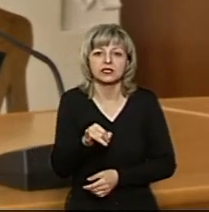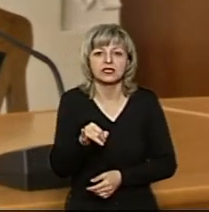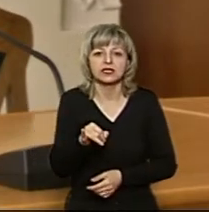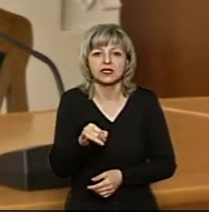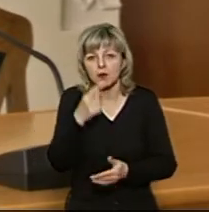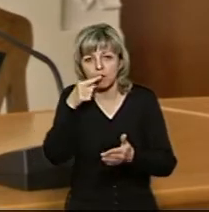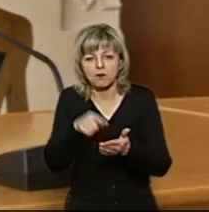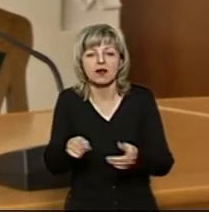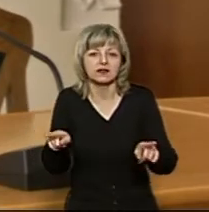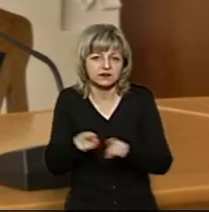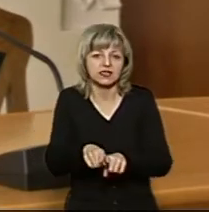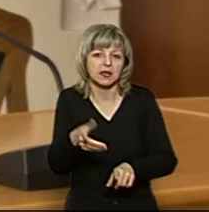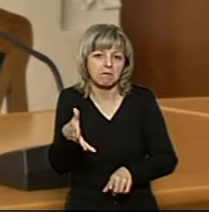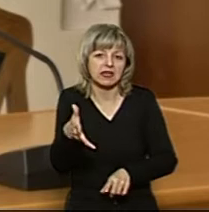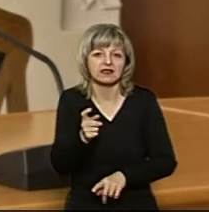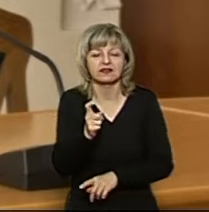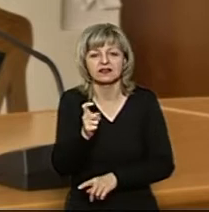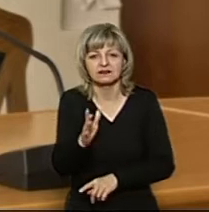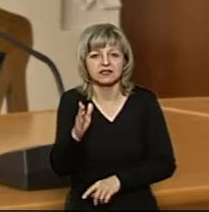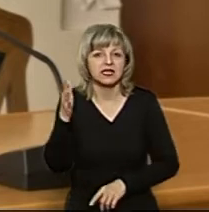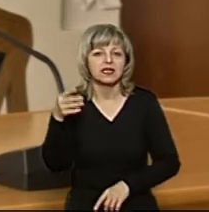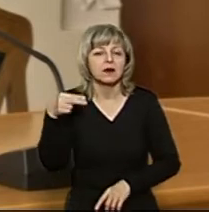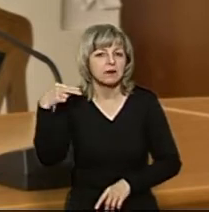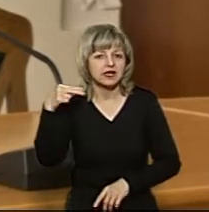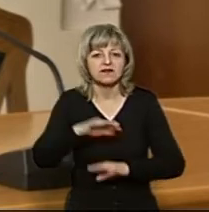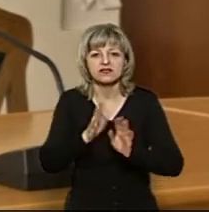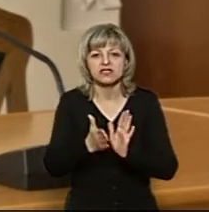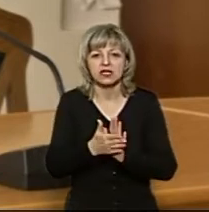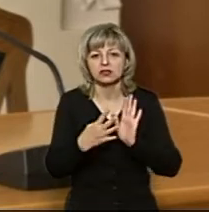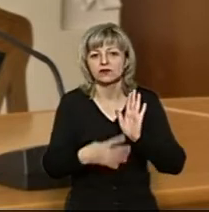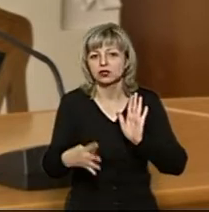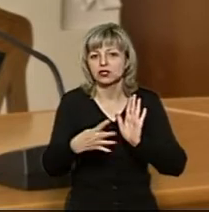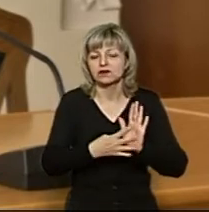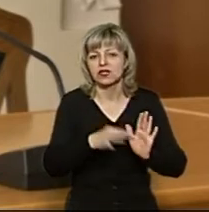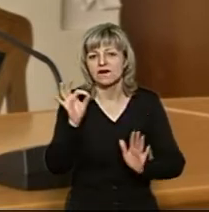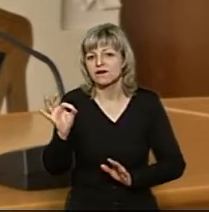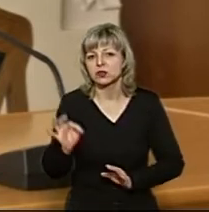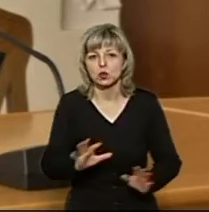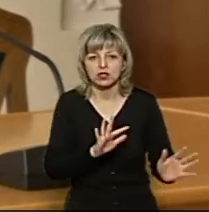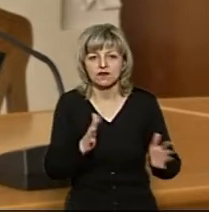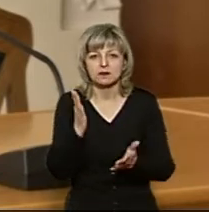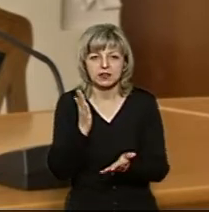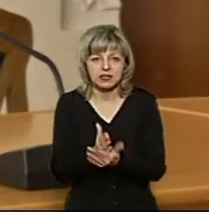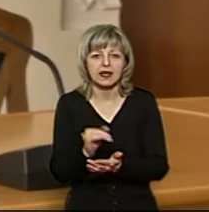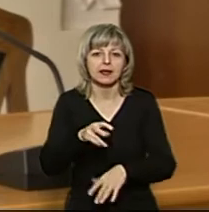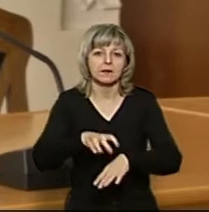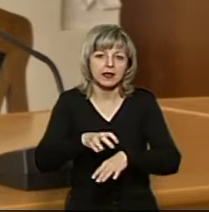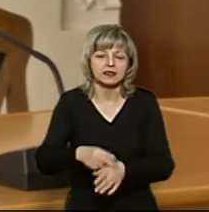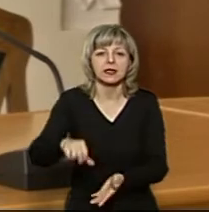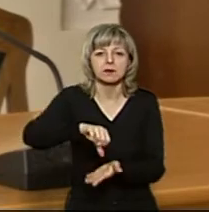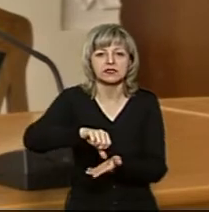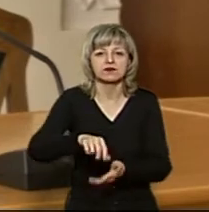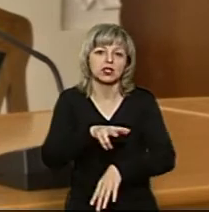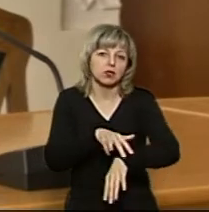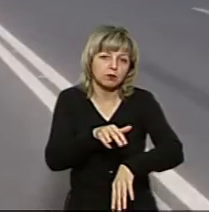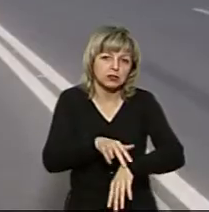попали в саме з цих 10 хвилин перерви. Але загалом в 99% випадків є і медики, представники поліції,